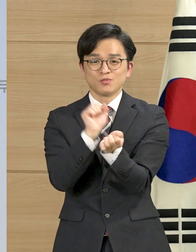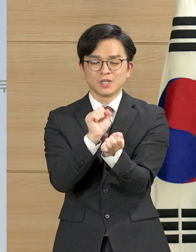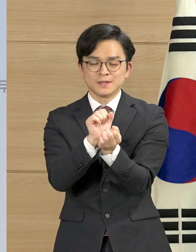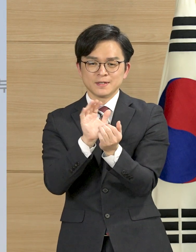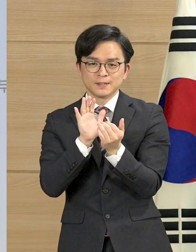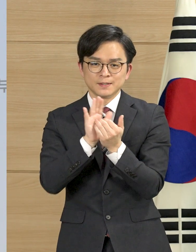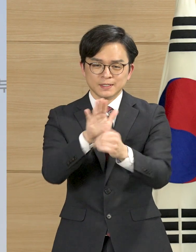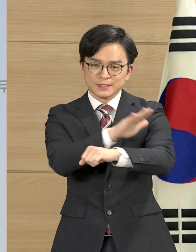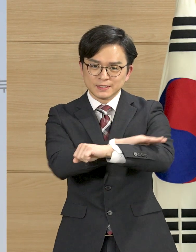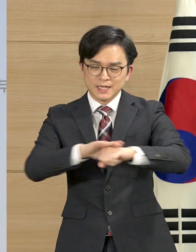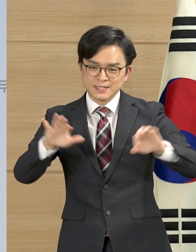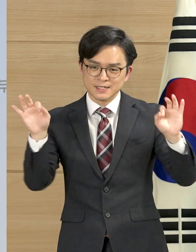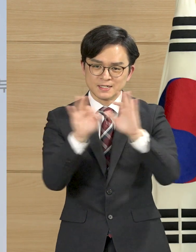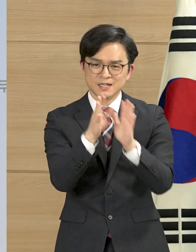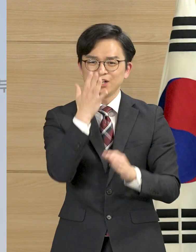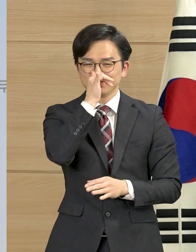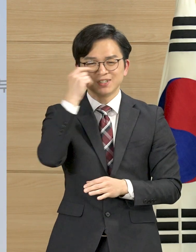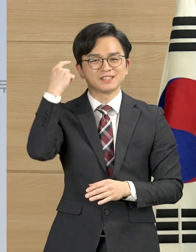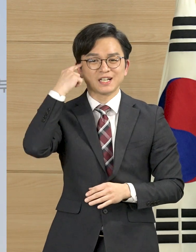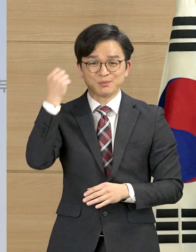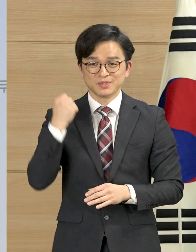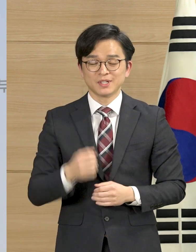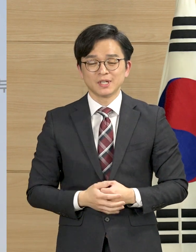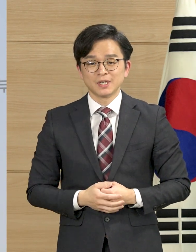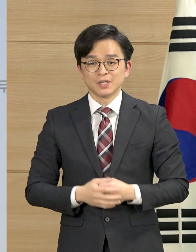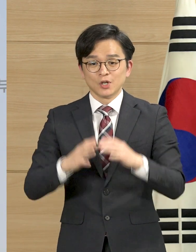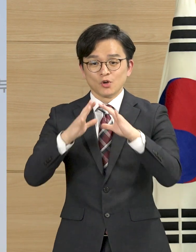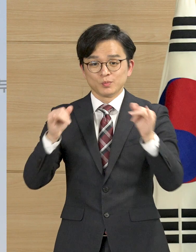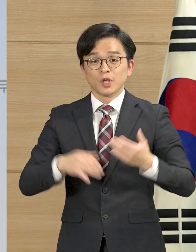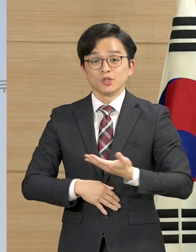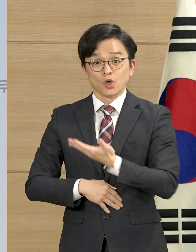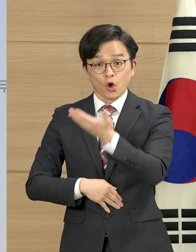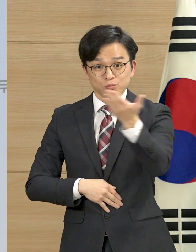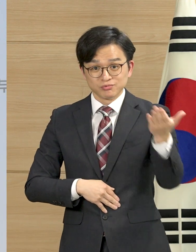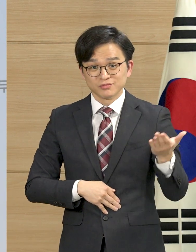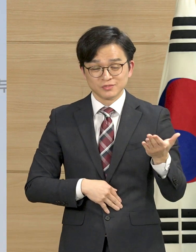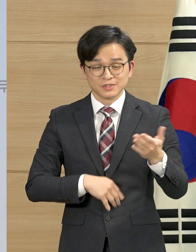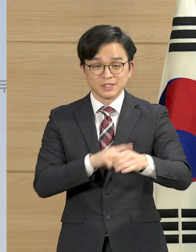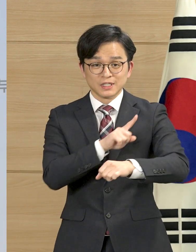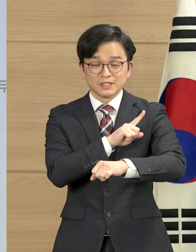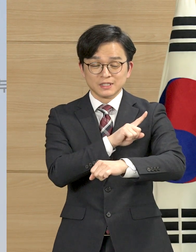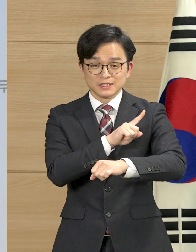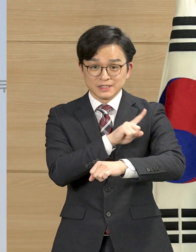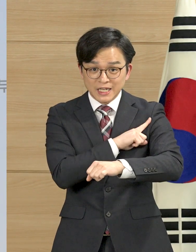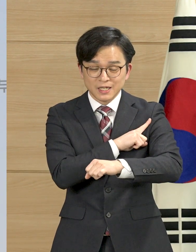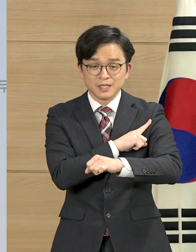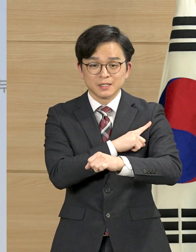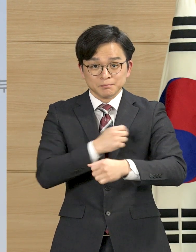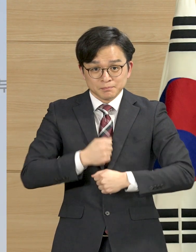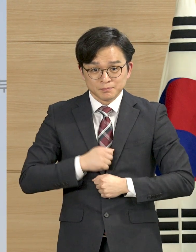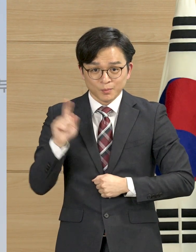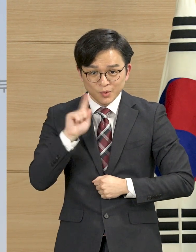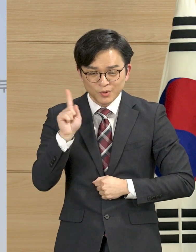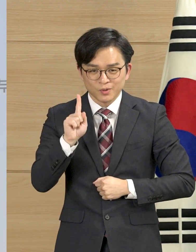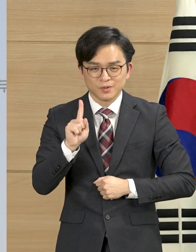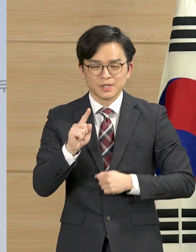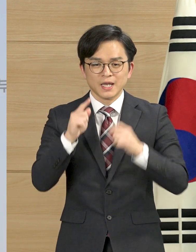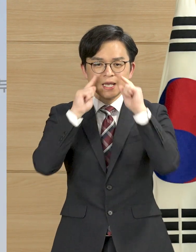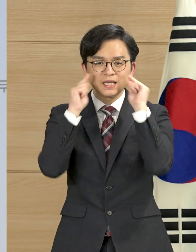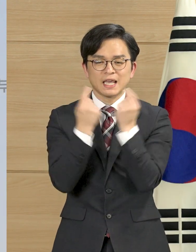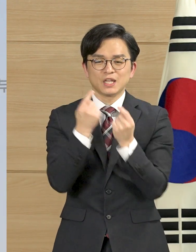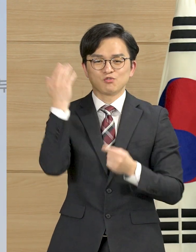슬기롭게 극복할 수 있을 것입니다. 국민들께서 할 수 있는 가장 손쉬운 동참이 개인위생수칙을